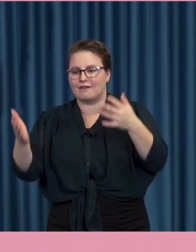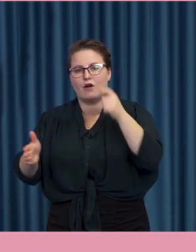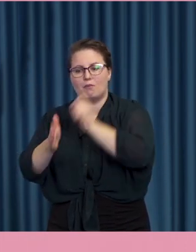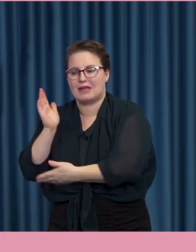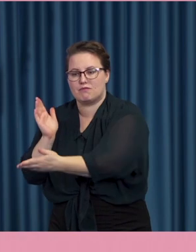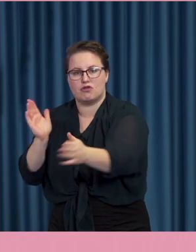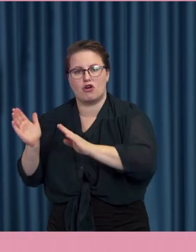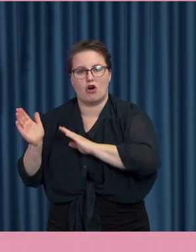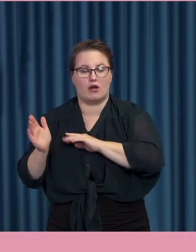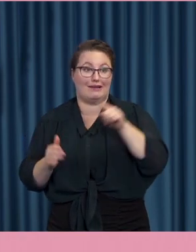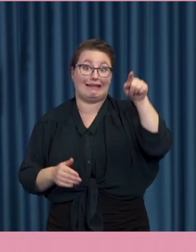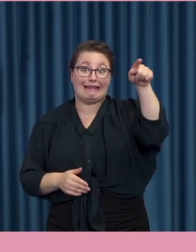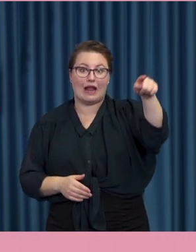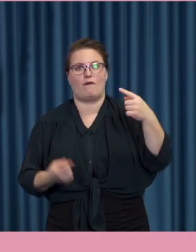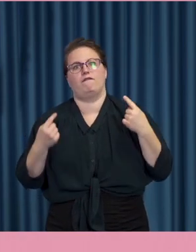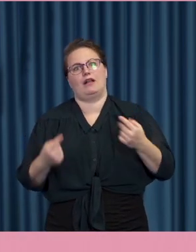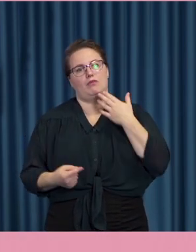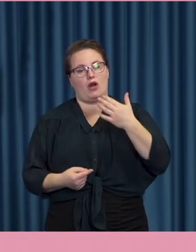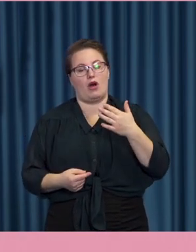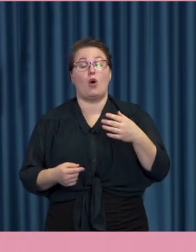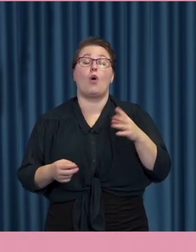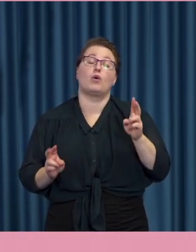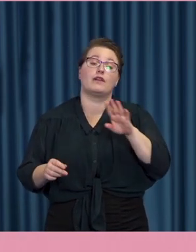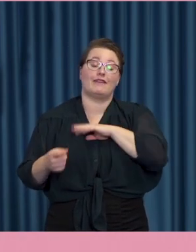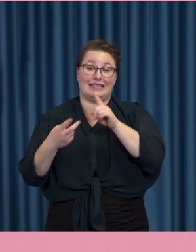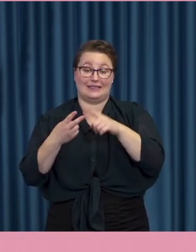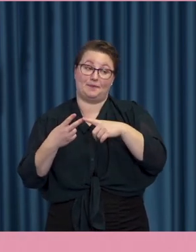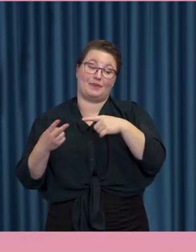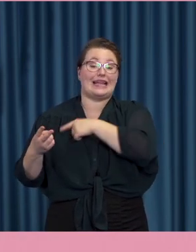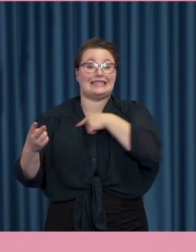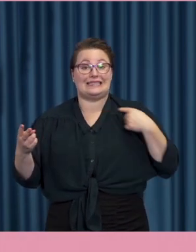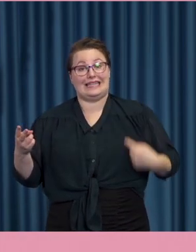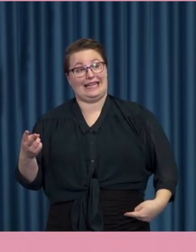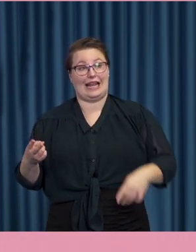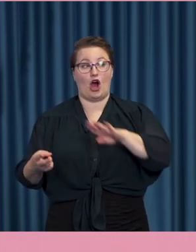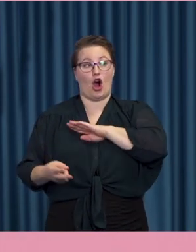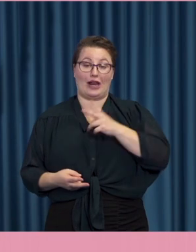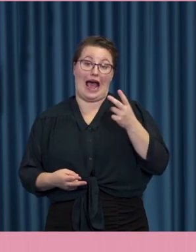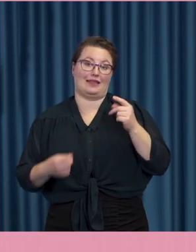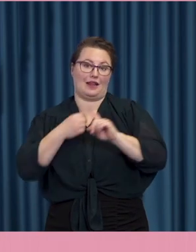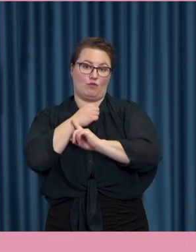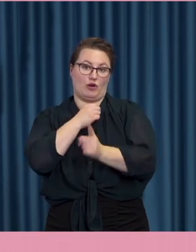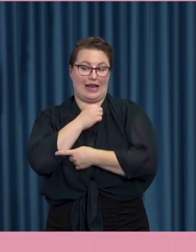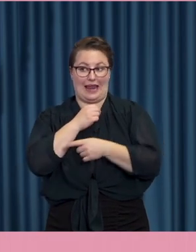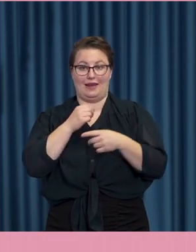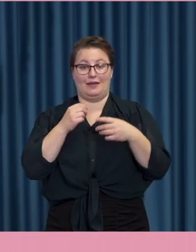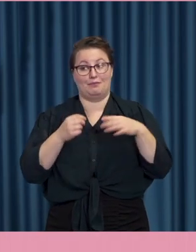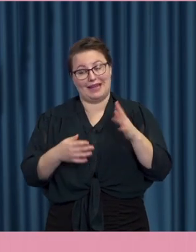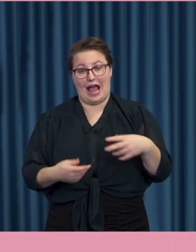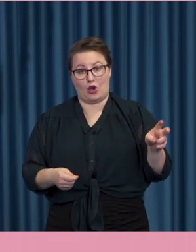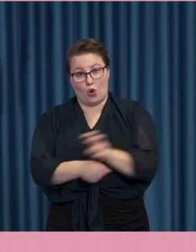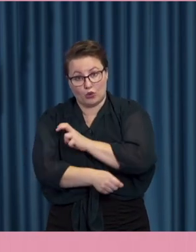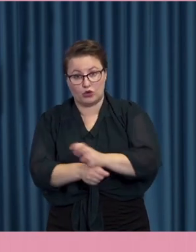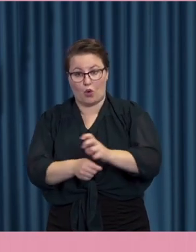kunde sprida sig. Sen finns det ju motsvarande, kinesiska regimen erbjuder en annan modell för kontroll och övervakning.